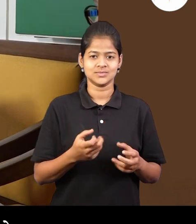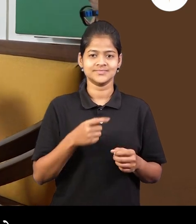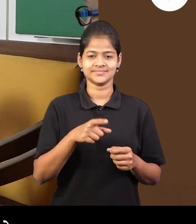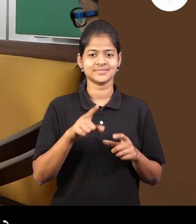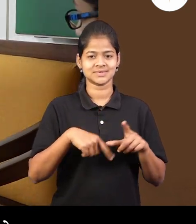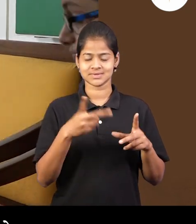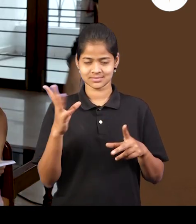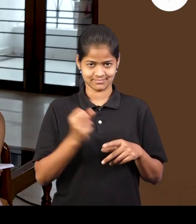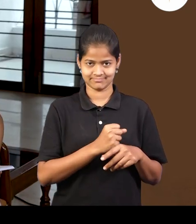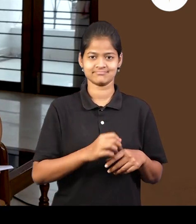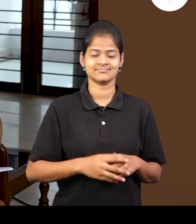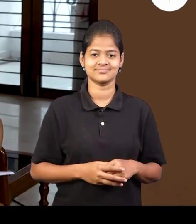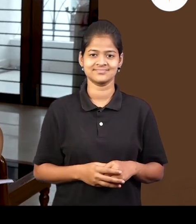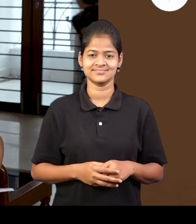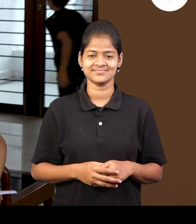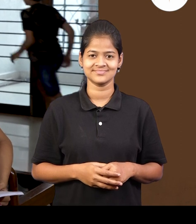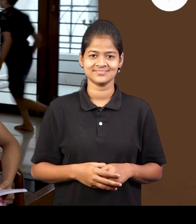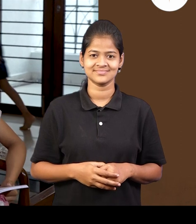थाम मी सामा नांटो।